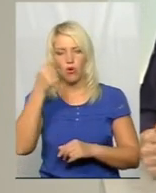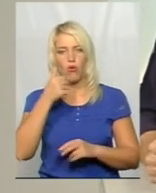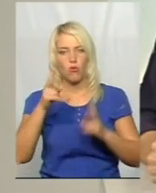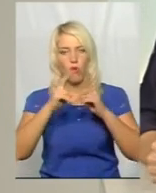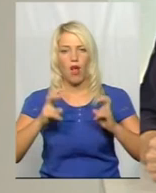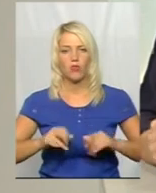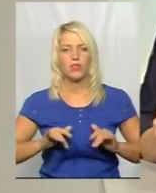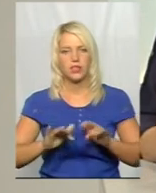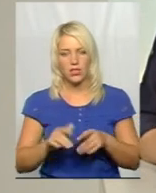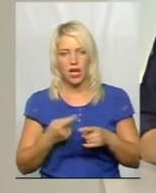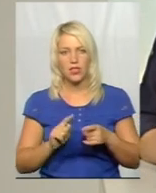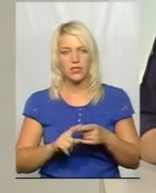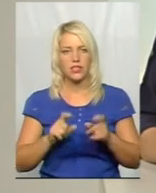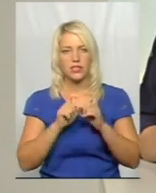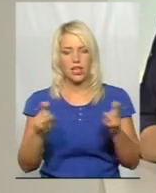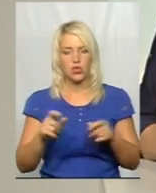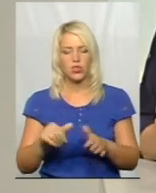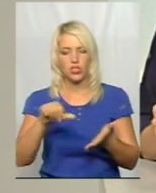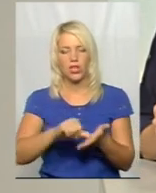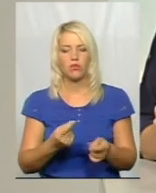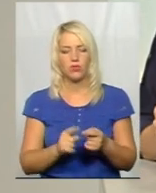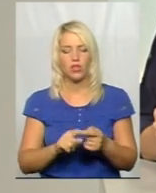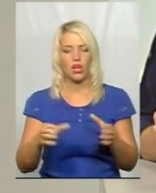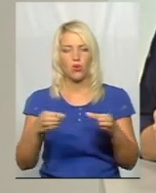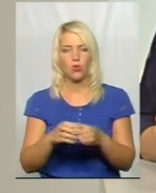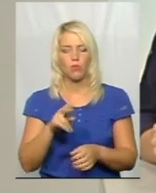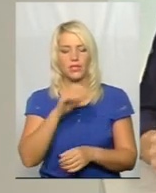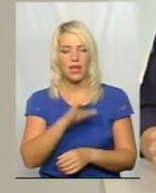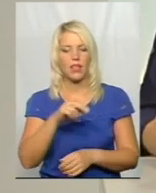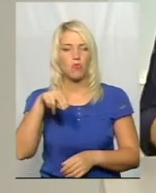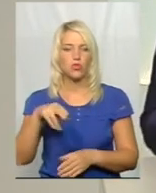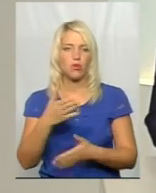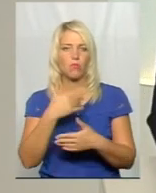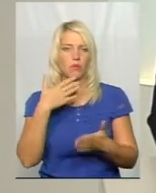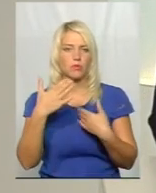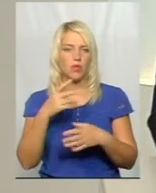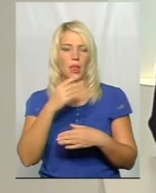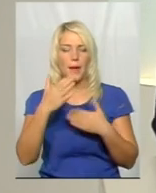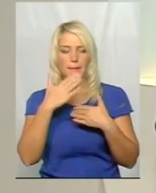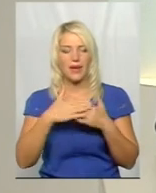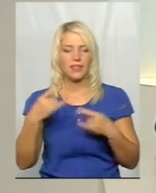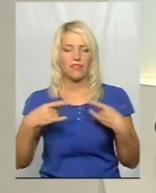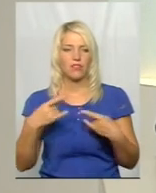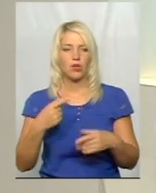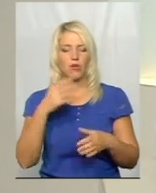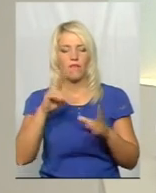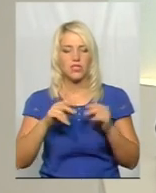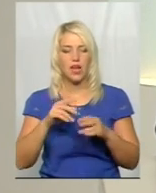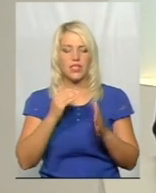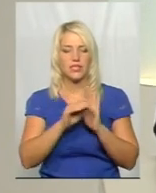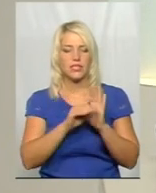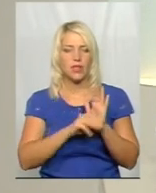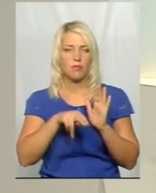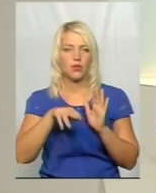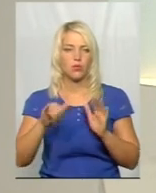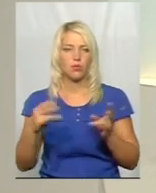відповідних закладів. Із членом цієї групи, з Сергієм Полісюком, ми поспілкувалися перед ефіром. Він вважає, що систему профтехосвіти